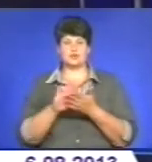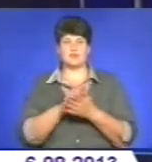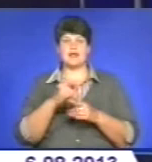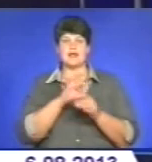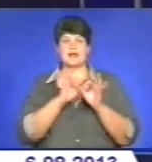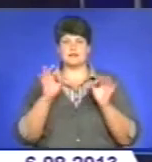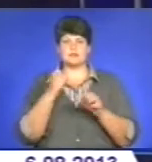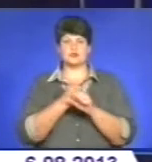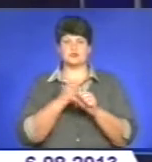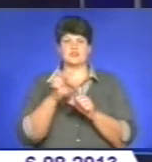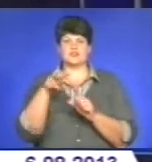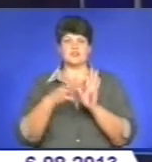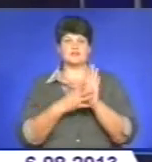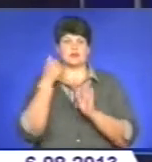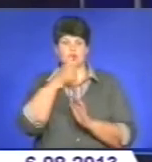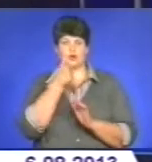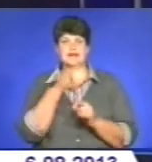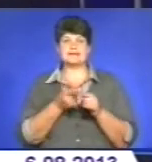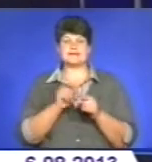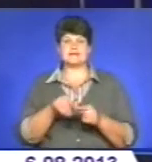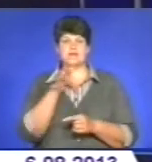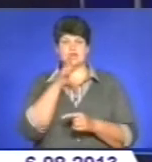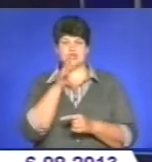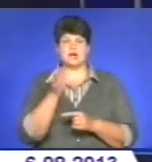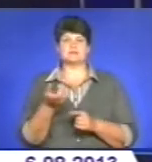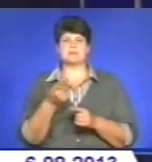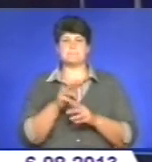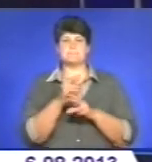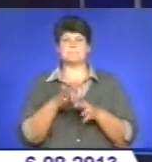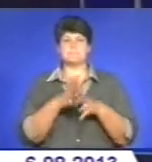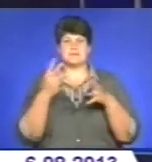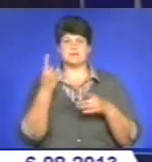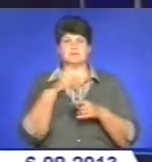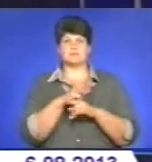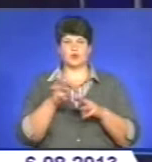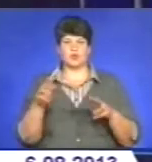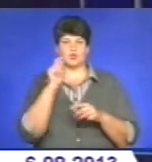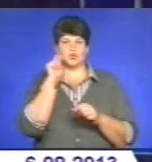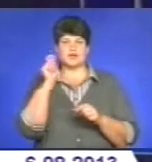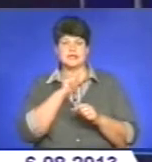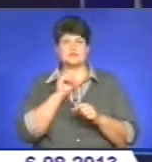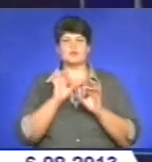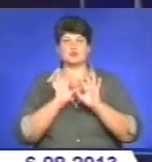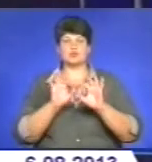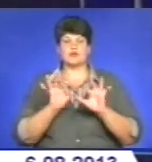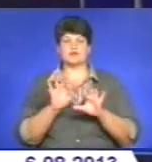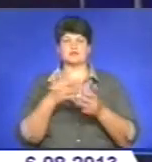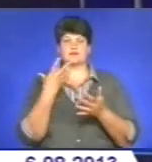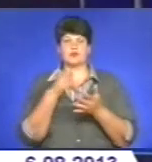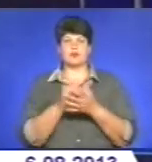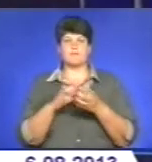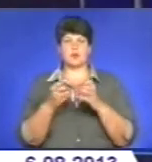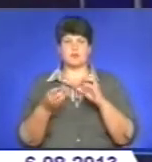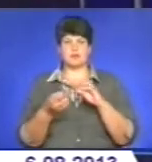2009 року. За цей час понад мільйон українців розповіли про свої проблеми оператором урядового кол